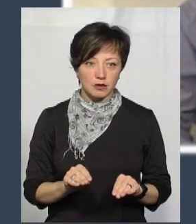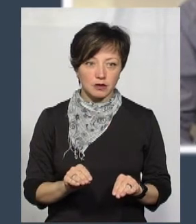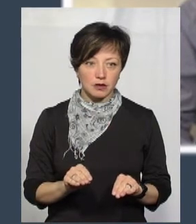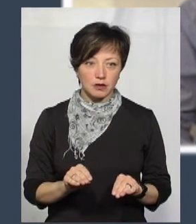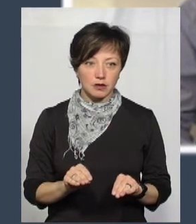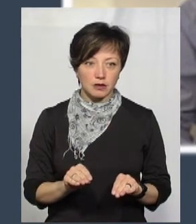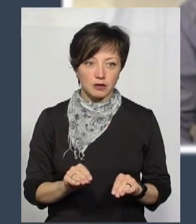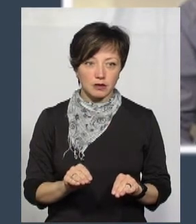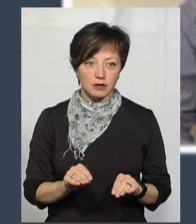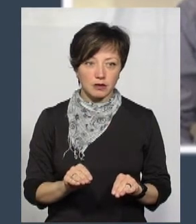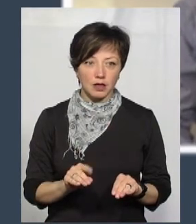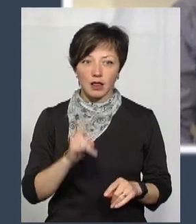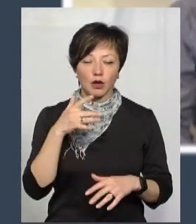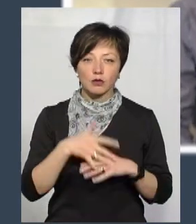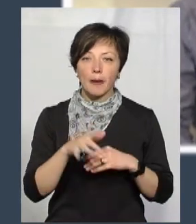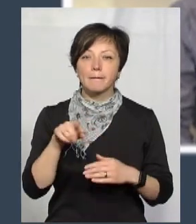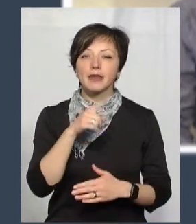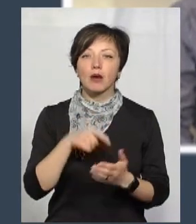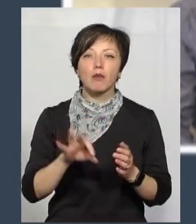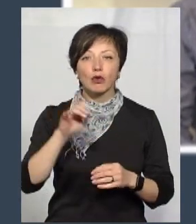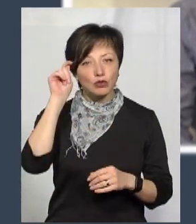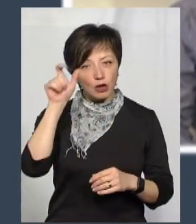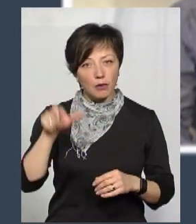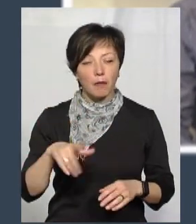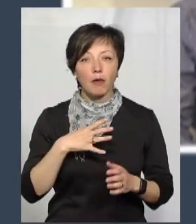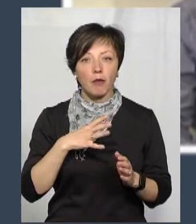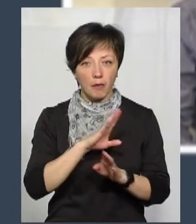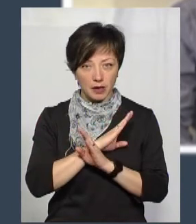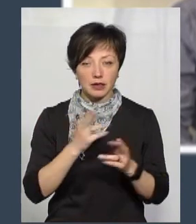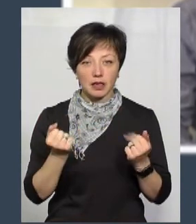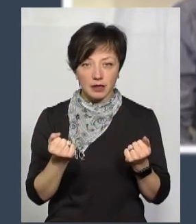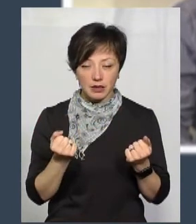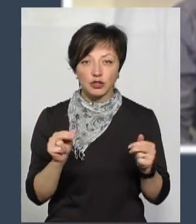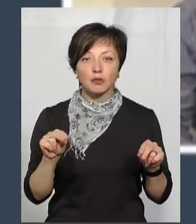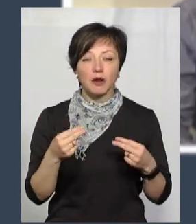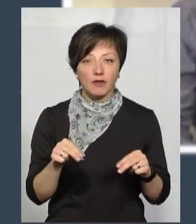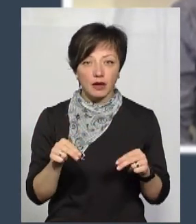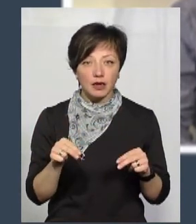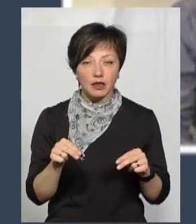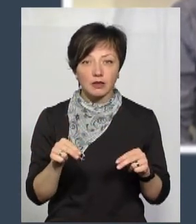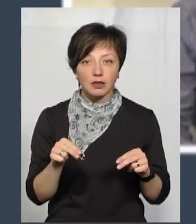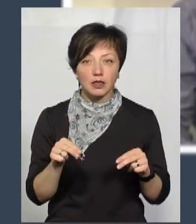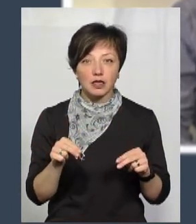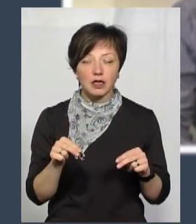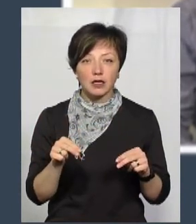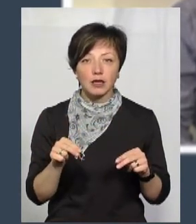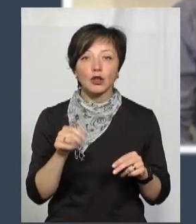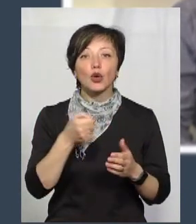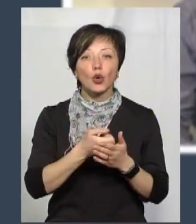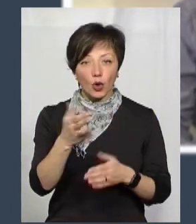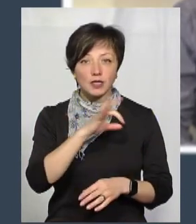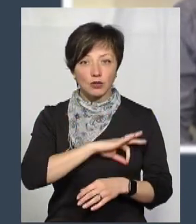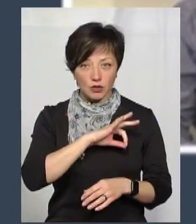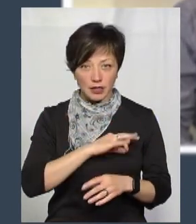Я не розумію питання. Стосовно чоловіка, який помер, так, із Чемеровеччини, до